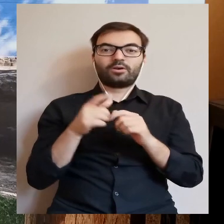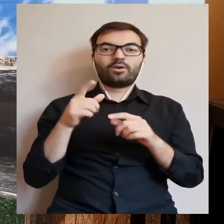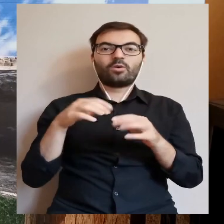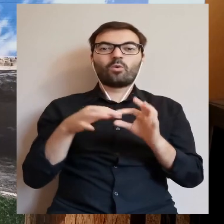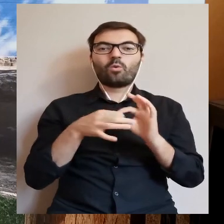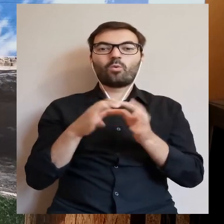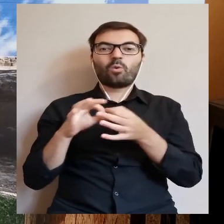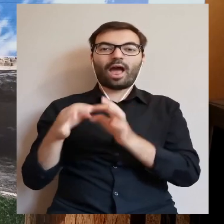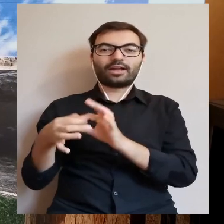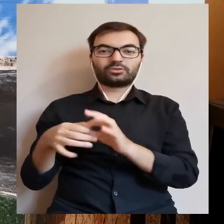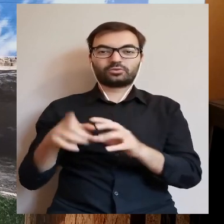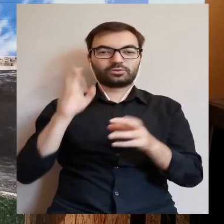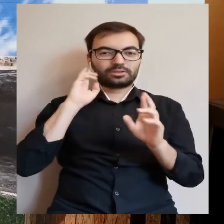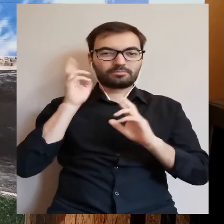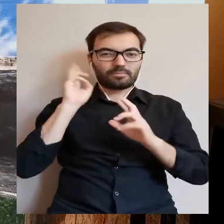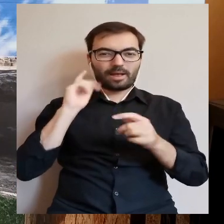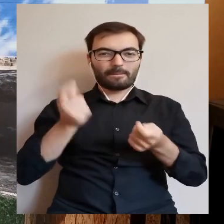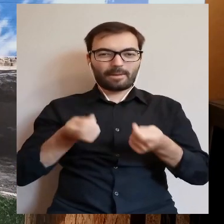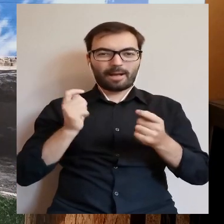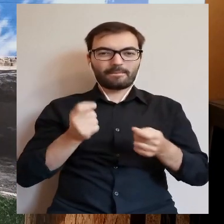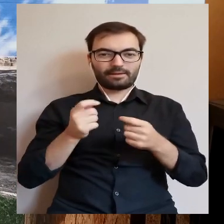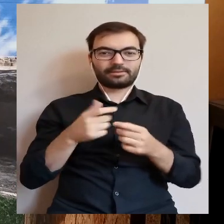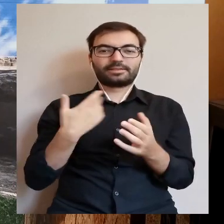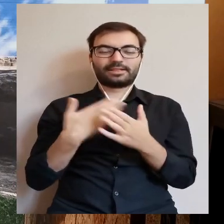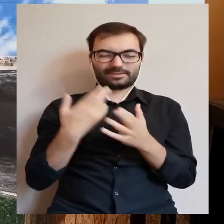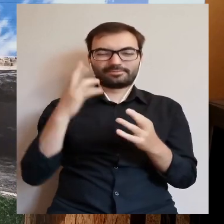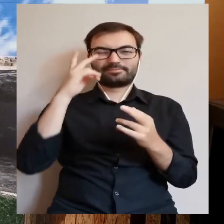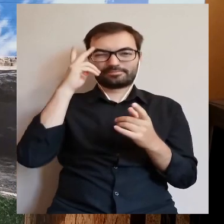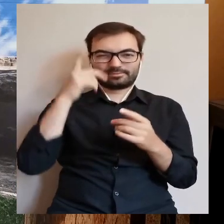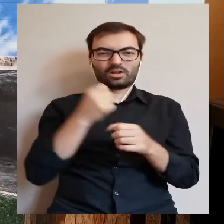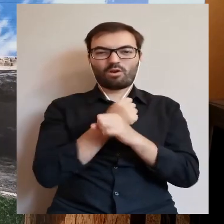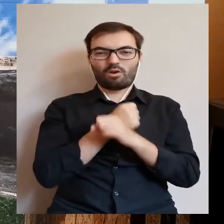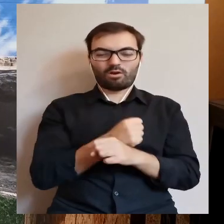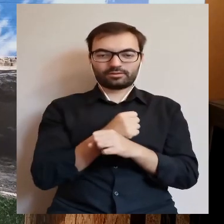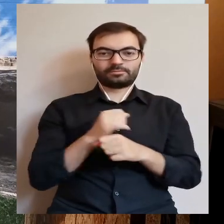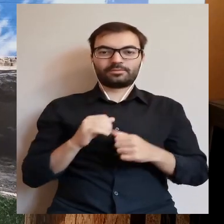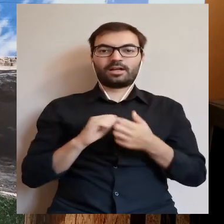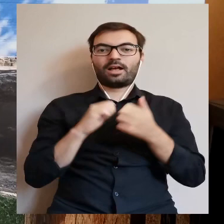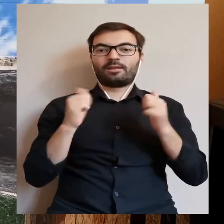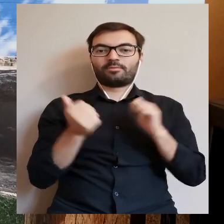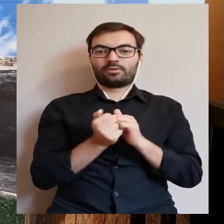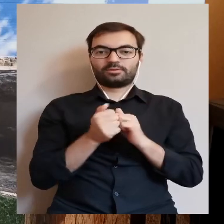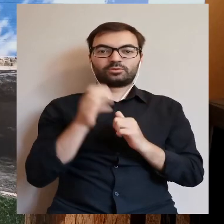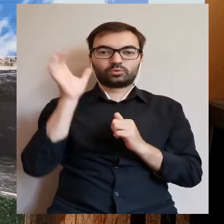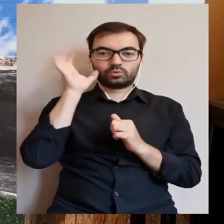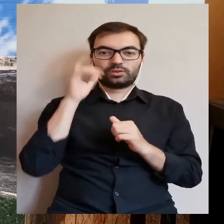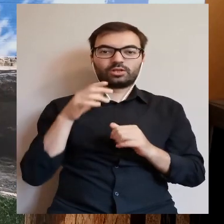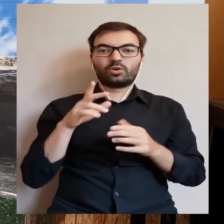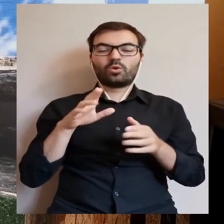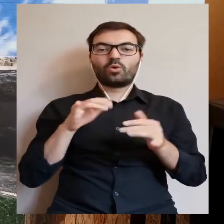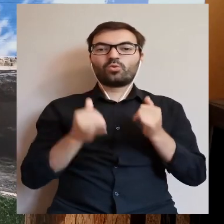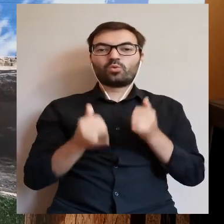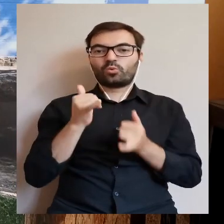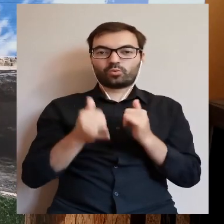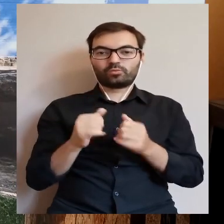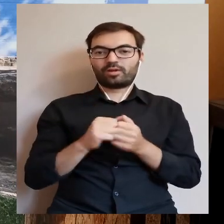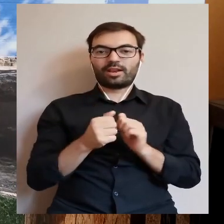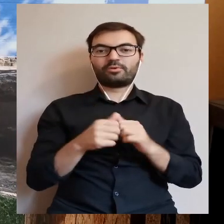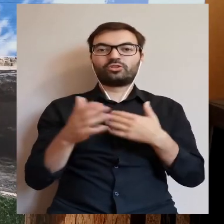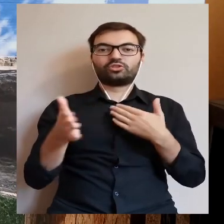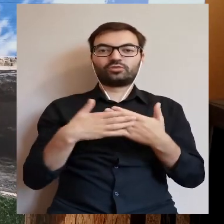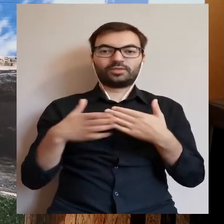gdzieś tam rzęczą łańcuchy. Czyli z tymi lochami coś było na rzeczy. Albo na przykład słychać tupanie.